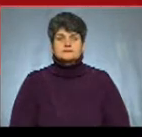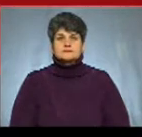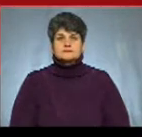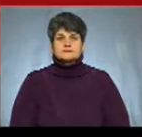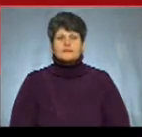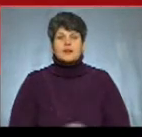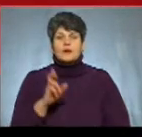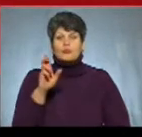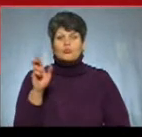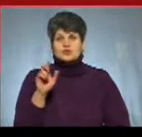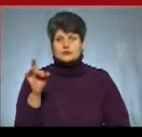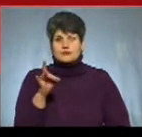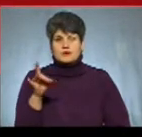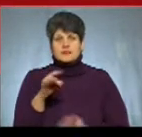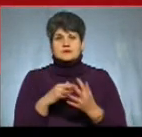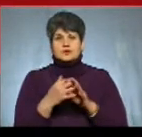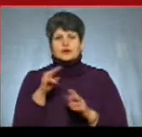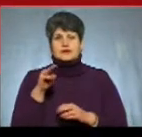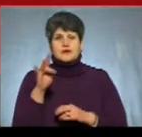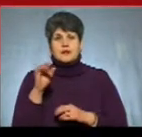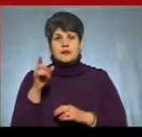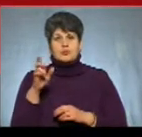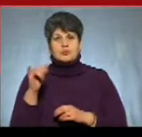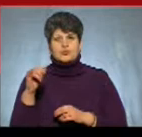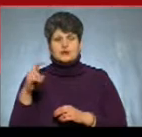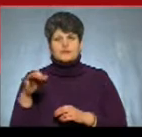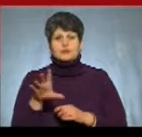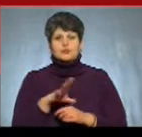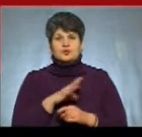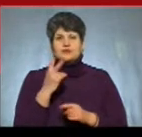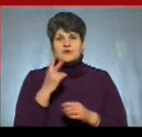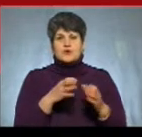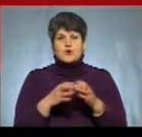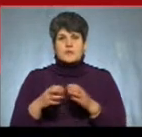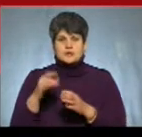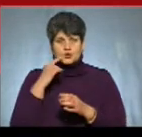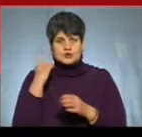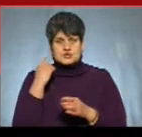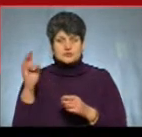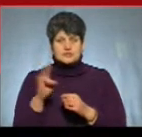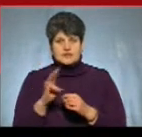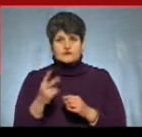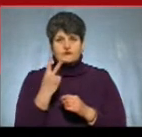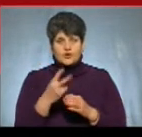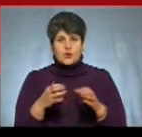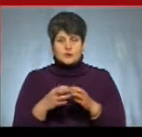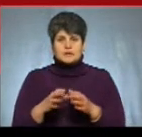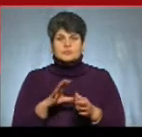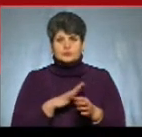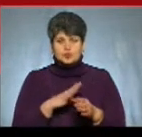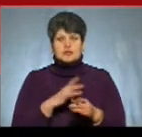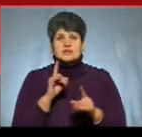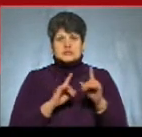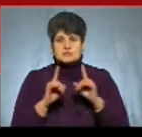Учицькому районі село Трибухівці, там було дві громади російської церкви, і в обох громадах вже були збори, і громада Блогічній Пресвятої